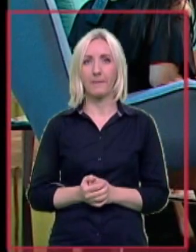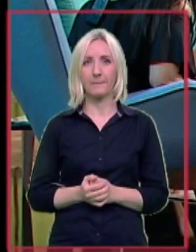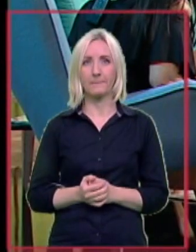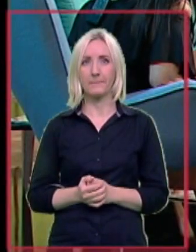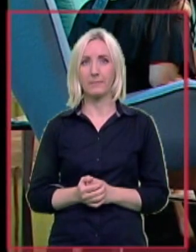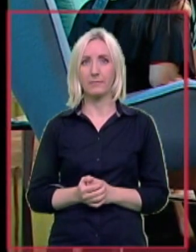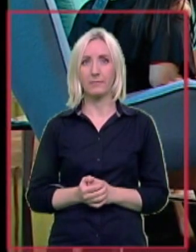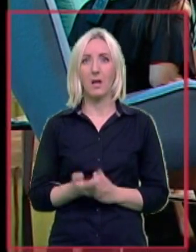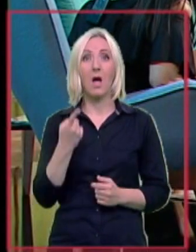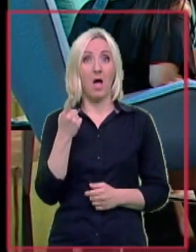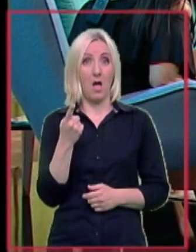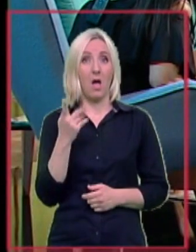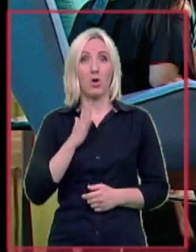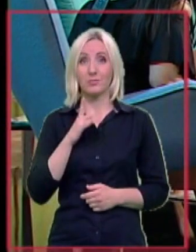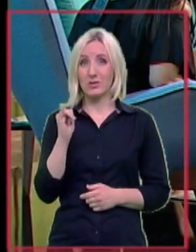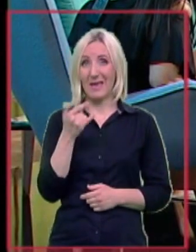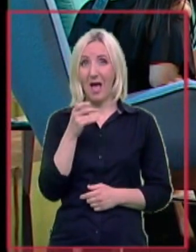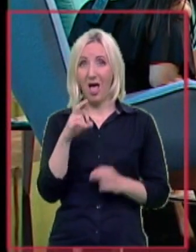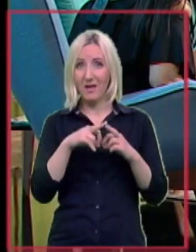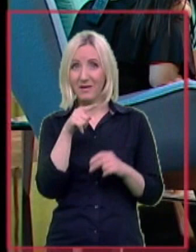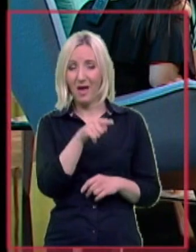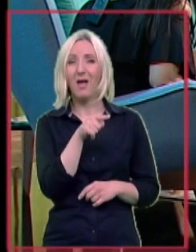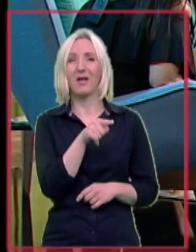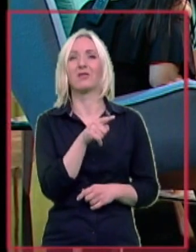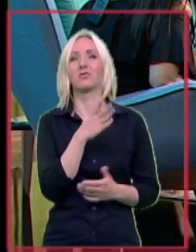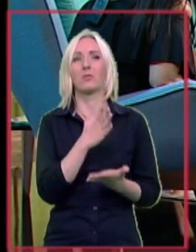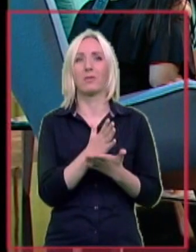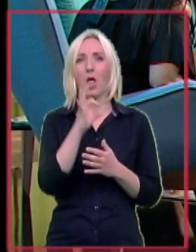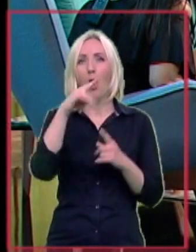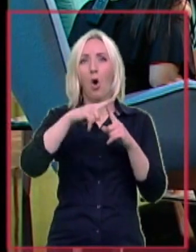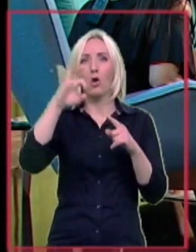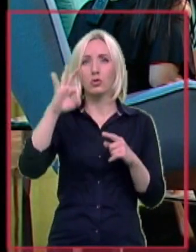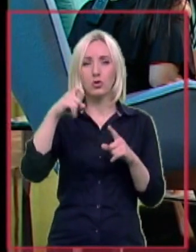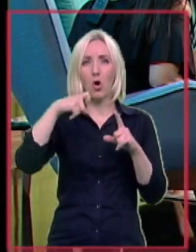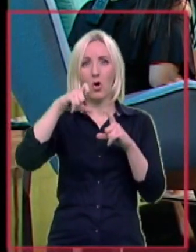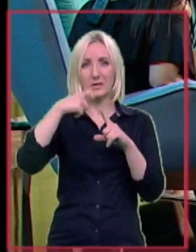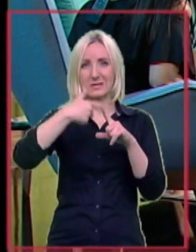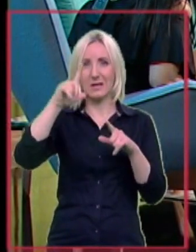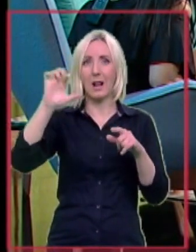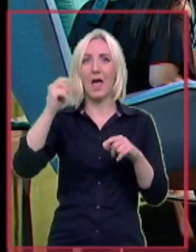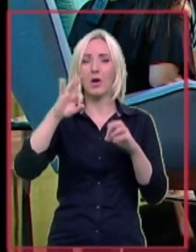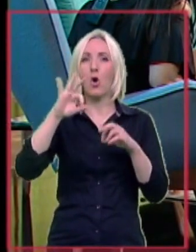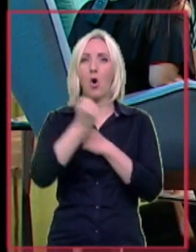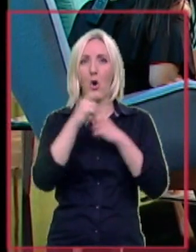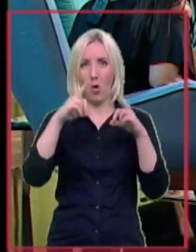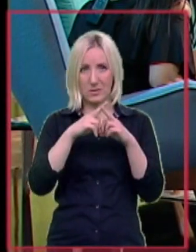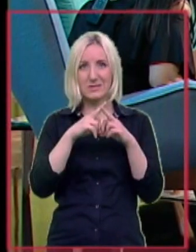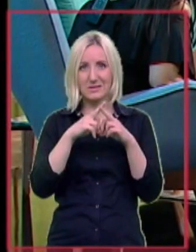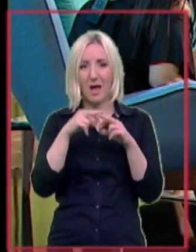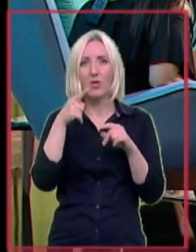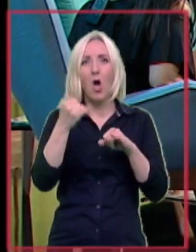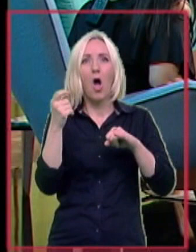A kod gospodice Jelene, to je ipak neka vrsta otoskleroze, jer ona i sada, to će ona da kaže,